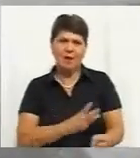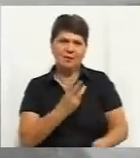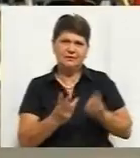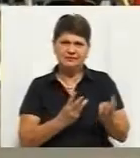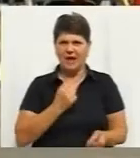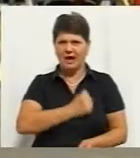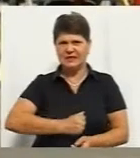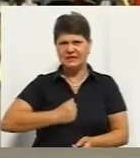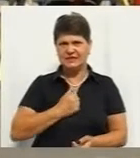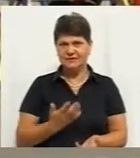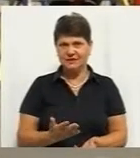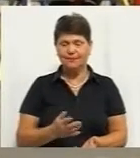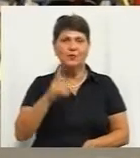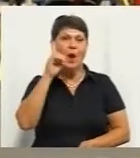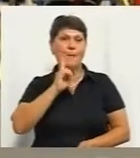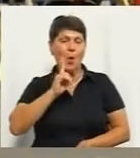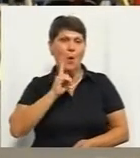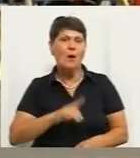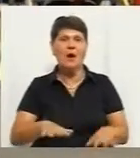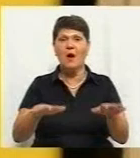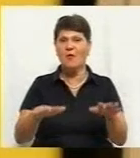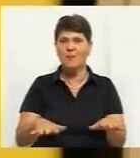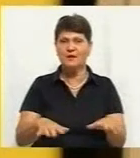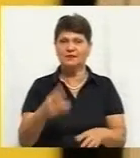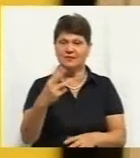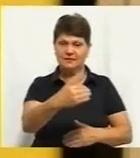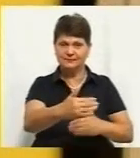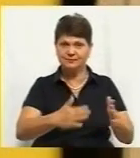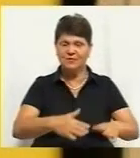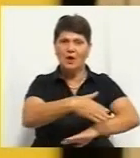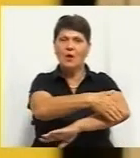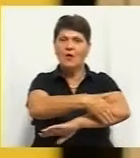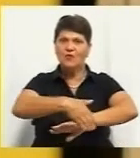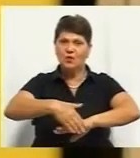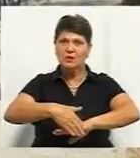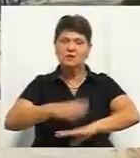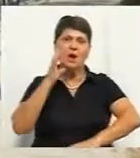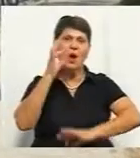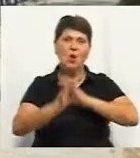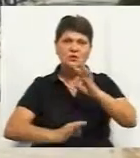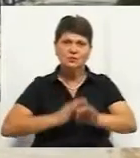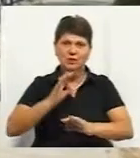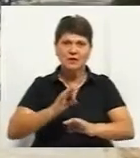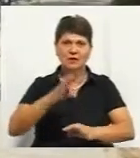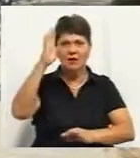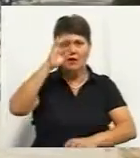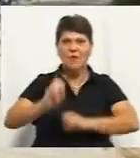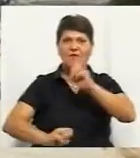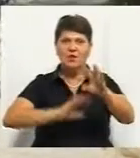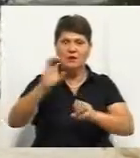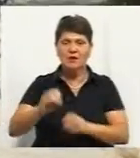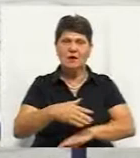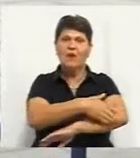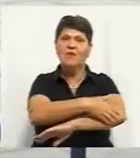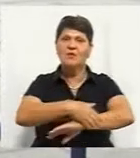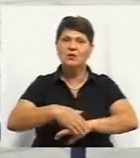агресивність. Поки що у місті встановили три таких скриньки – на вулиці Грушевського, площі Космонавтів та Фонтанній. У планах облаштувати ще